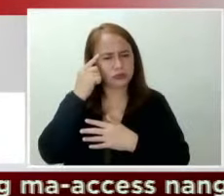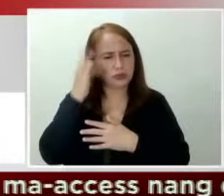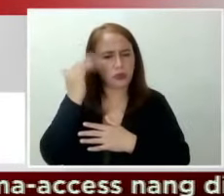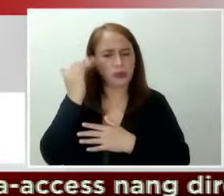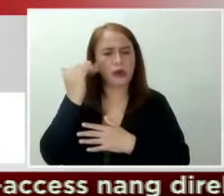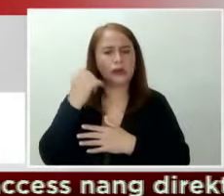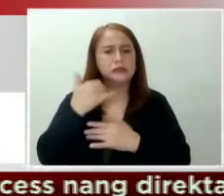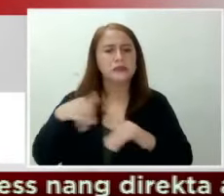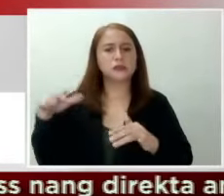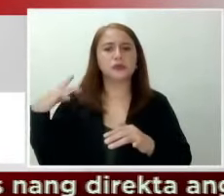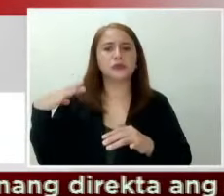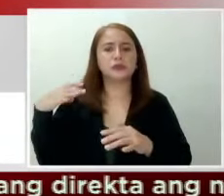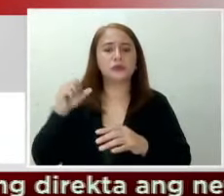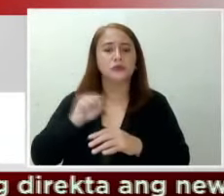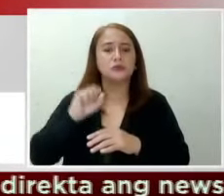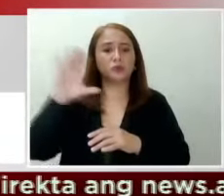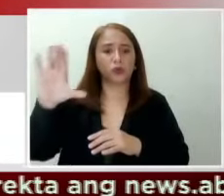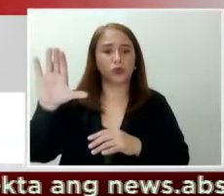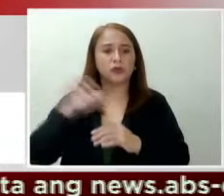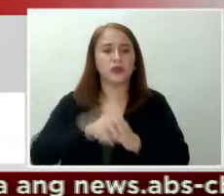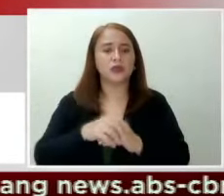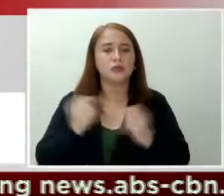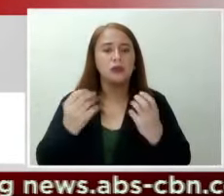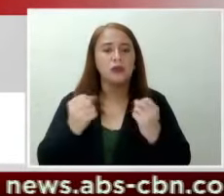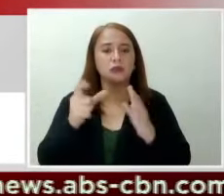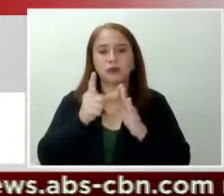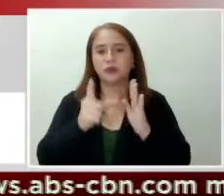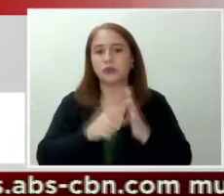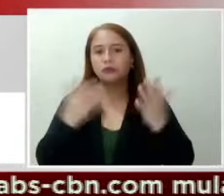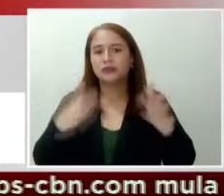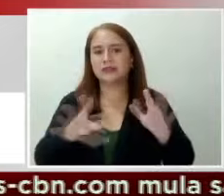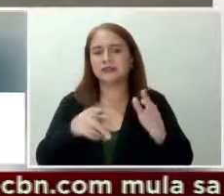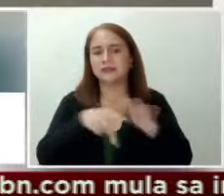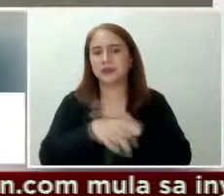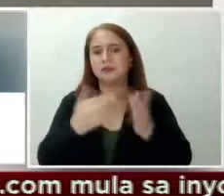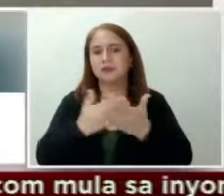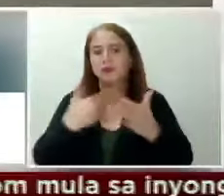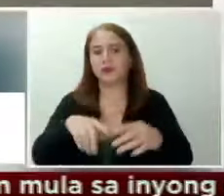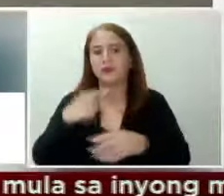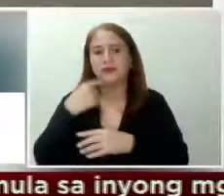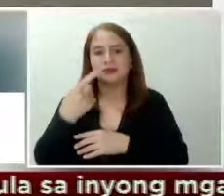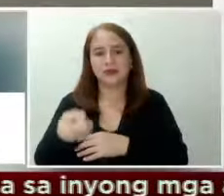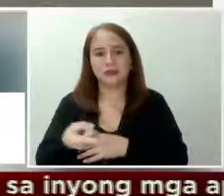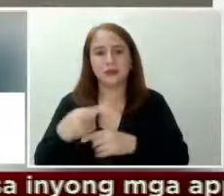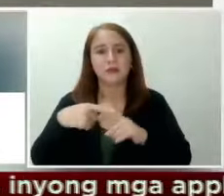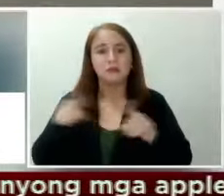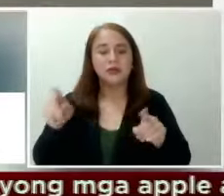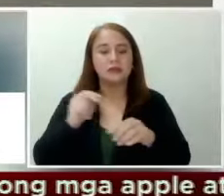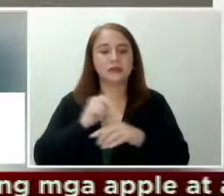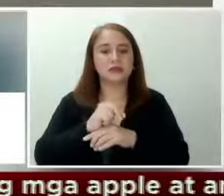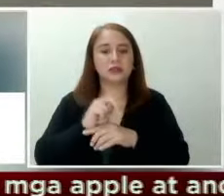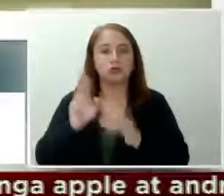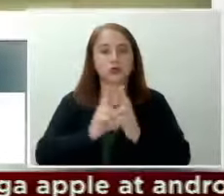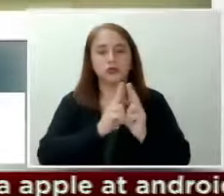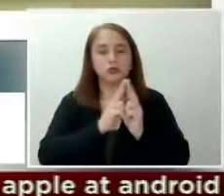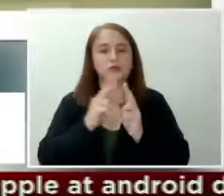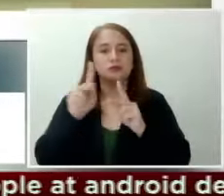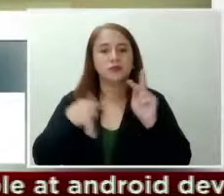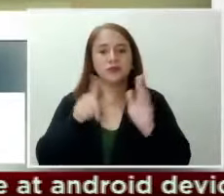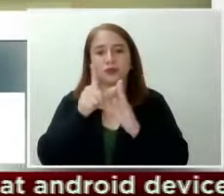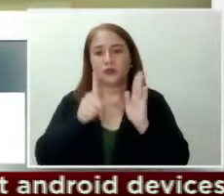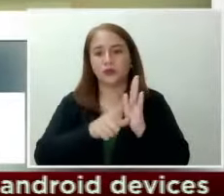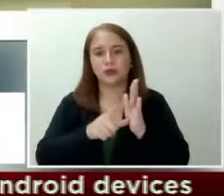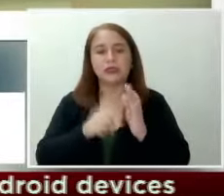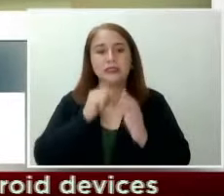hinintay pa ng Korte Suprema na maraming abugado ang mapatay bago ito nagsalita. Pero para sa National Union of People's Lawyers, hindi man